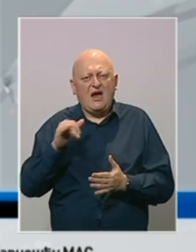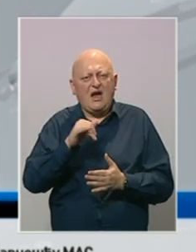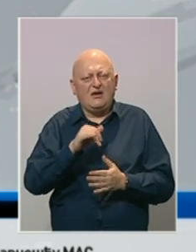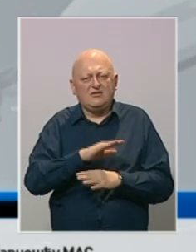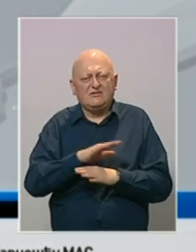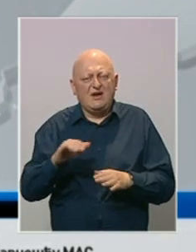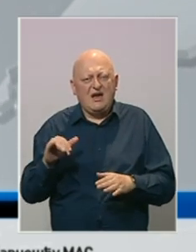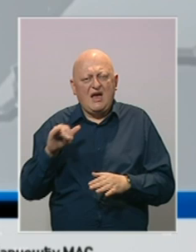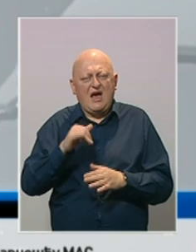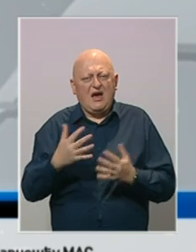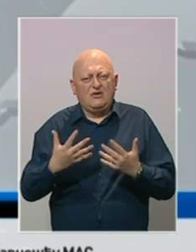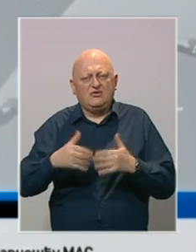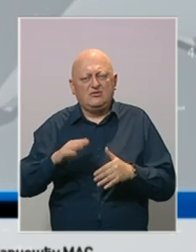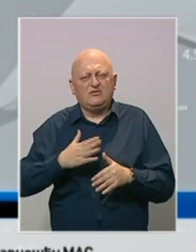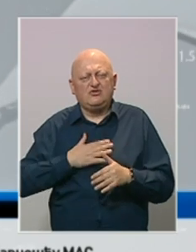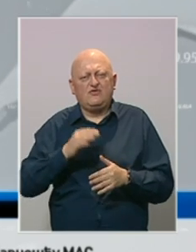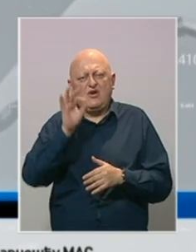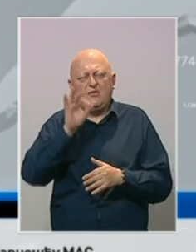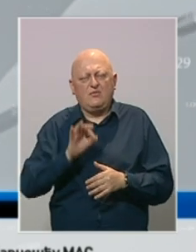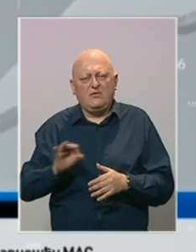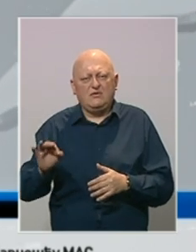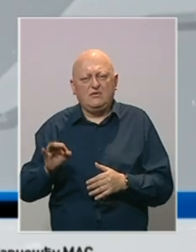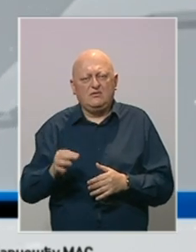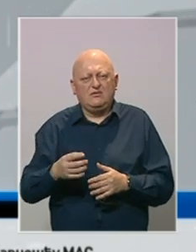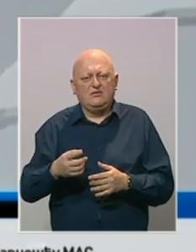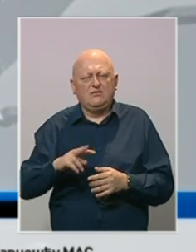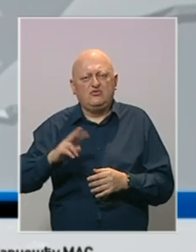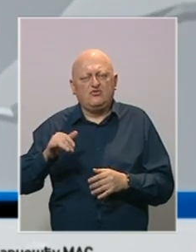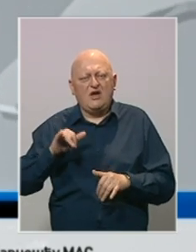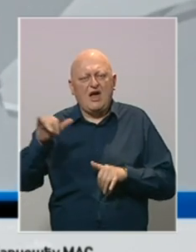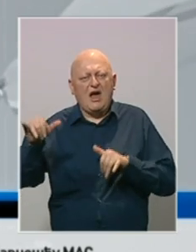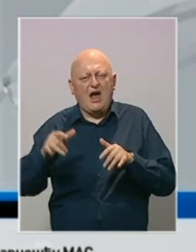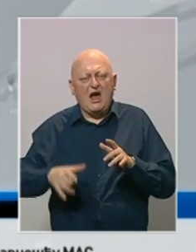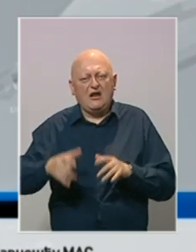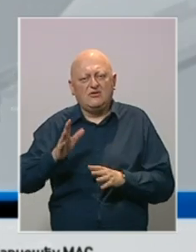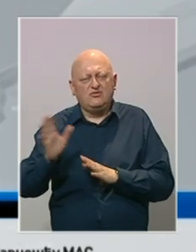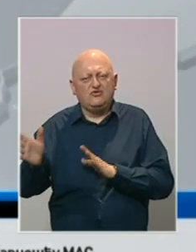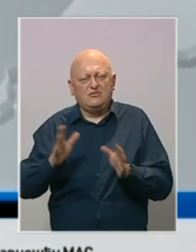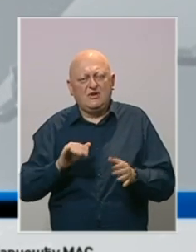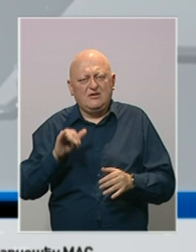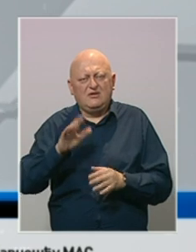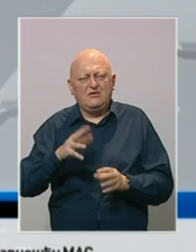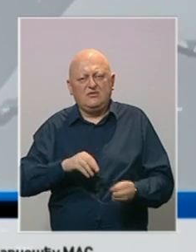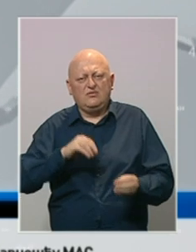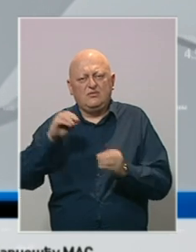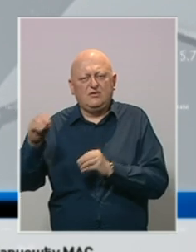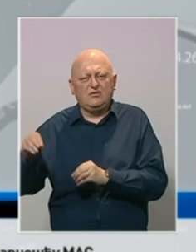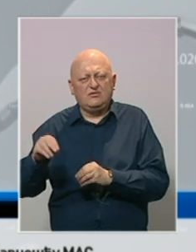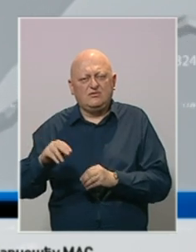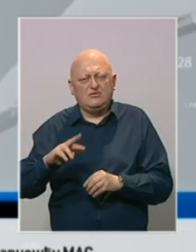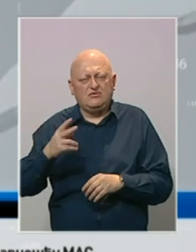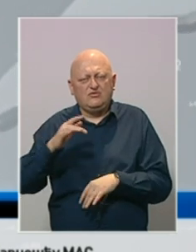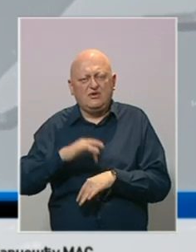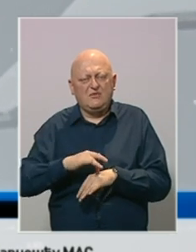svaka aviokompanja ima svoje planove alternativne aerodrome na koje preusmjerava letove ili prebacaju putnike na druge